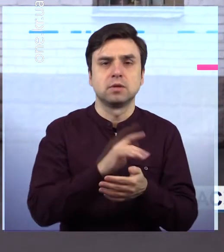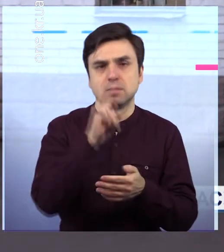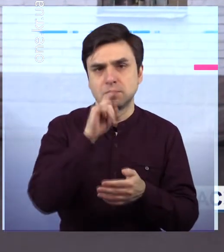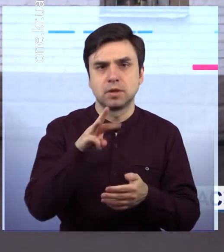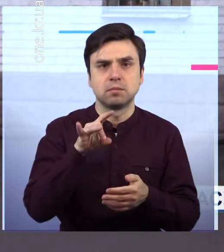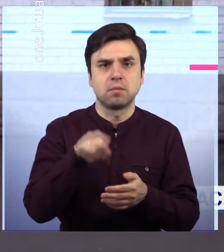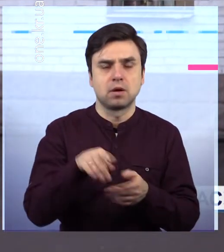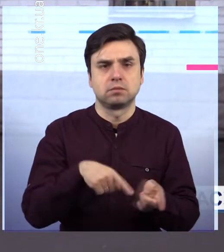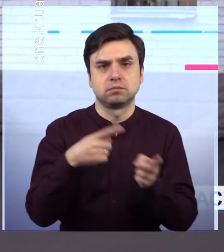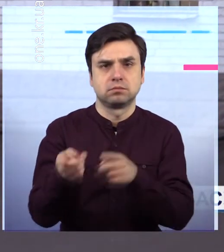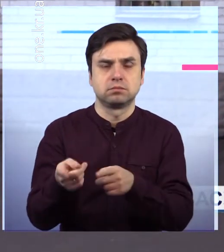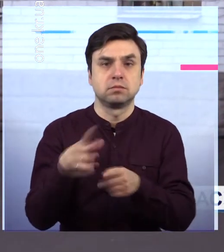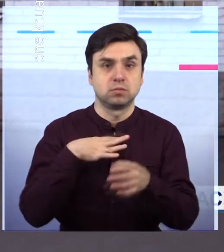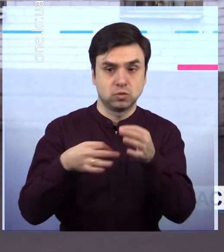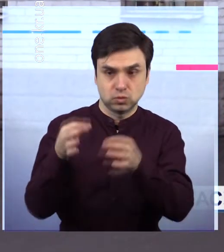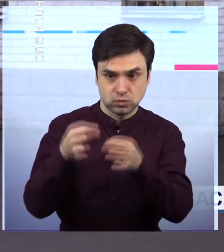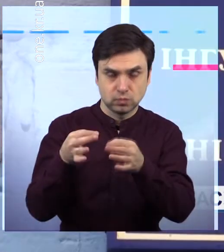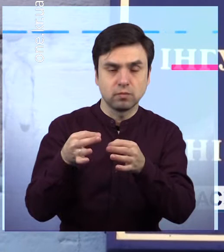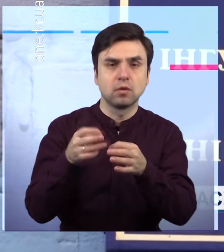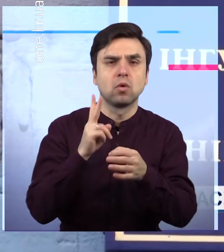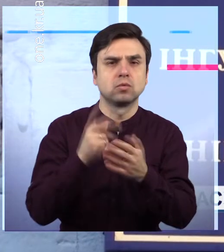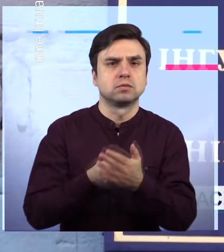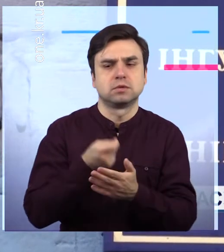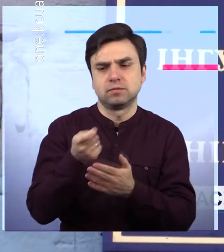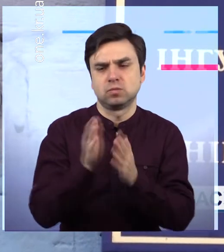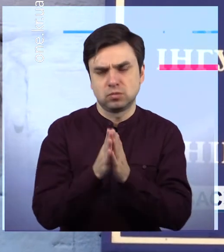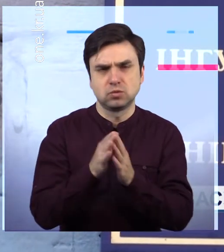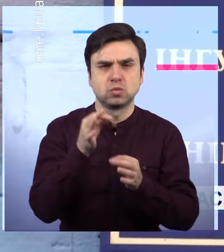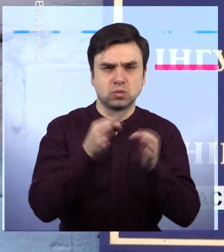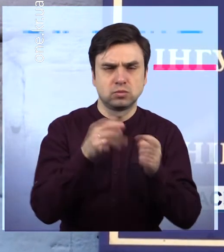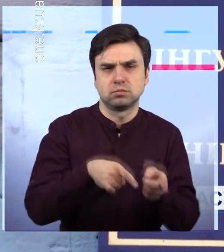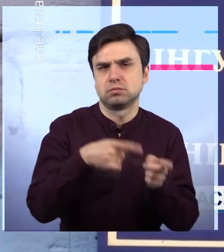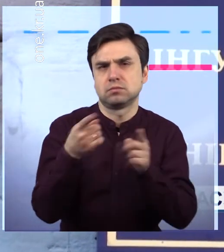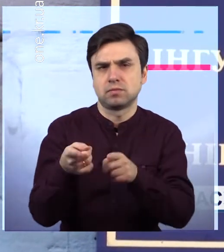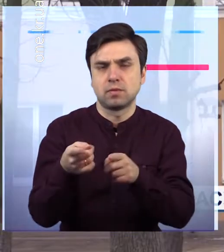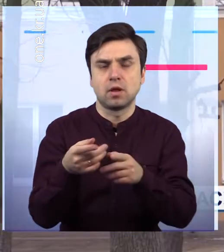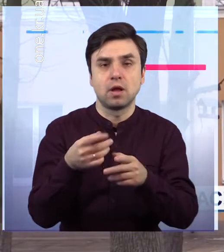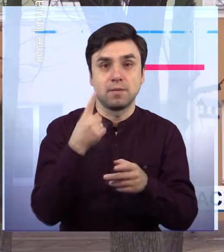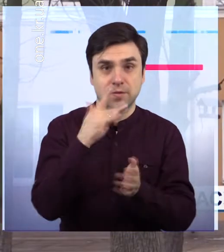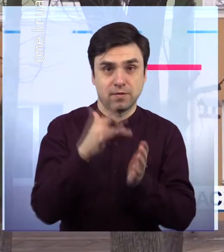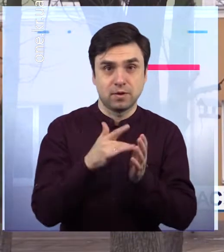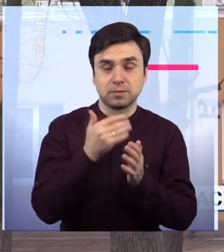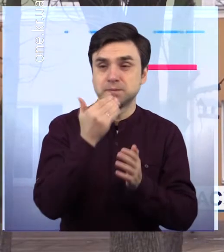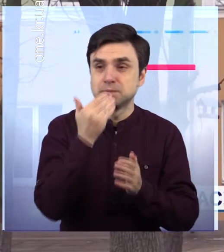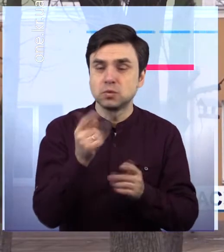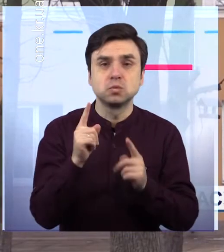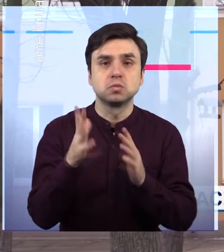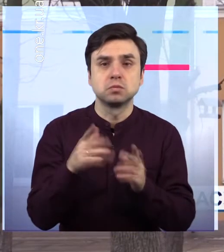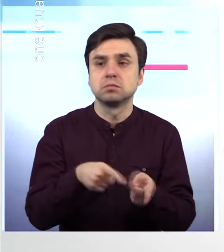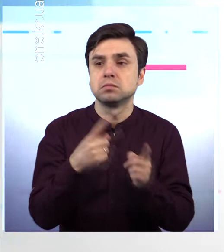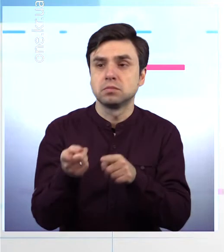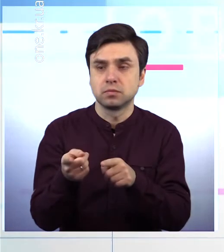фото через месенджери. Якщо його вину доведуть, чоловіковий може загрожувати до трьох років умовного терміну.